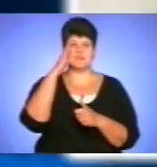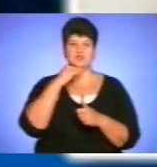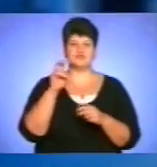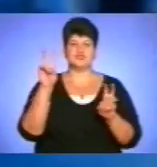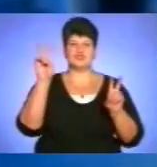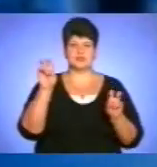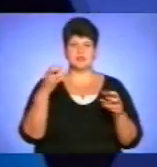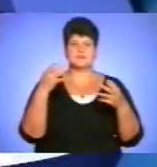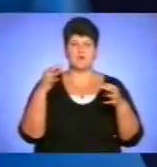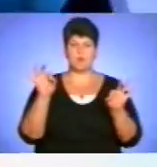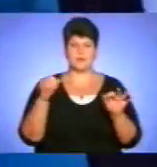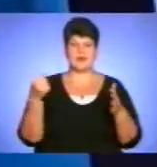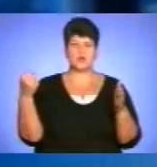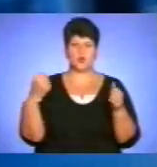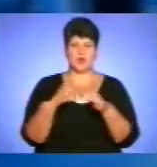удар».